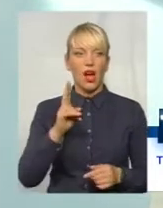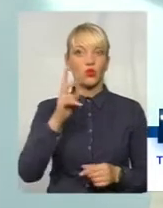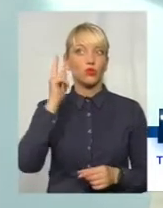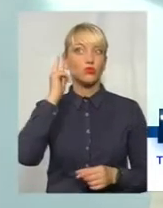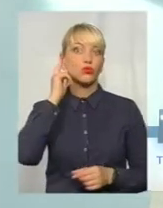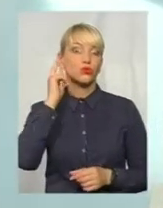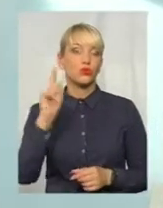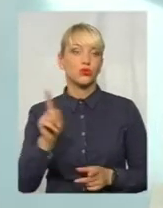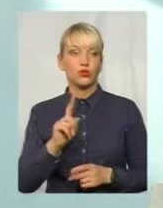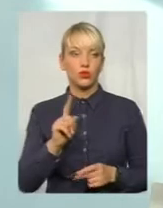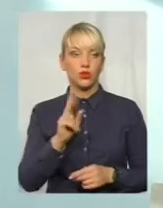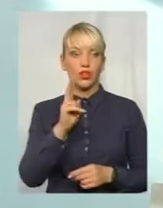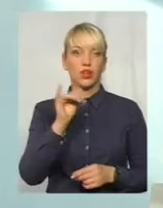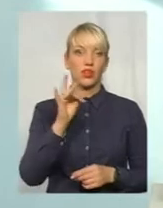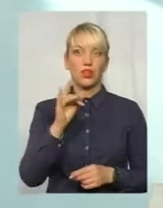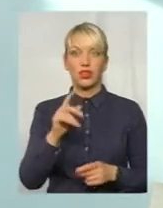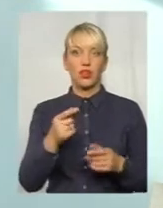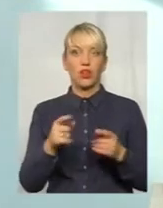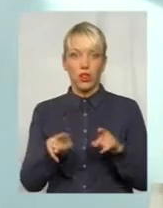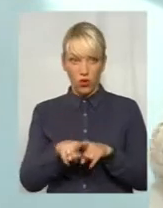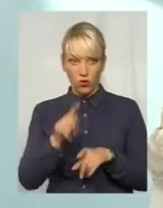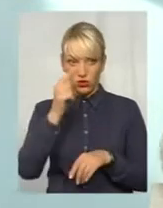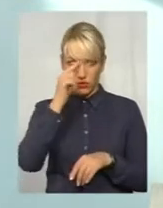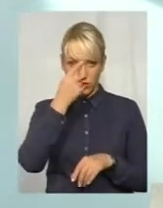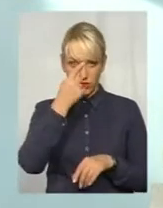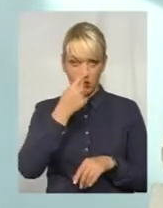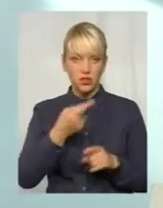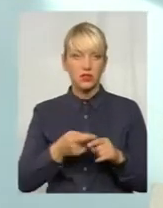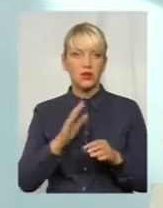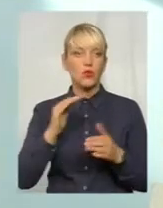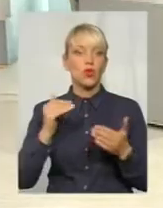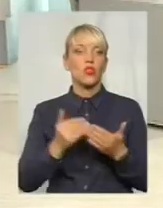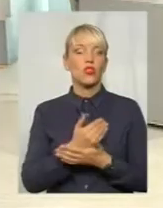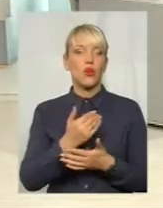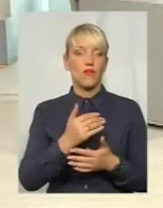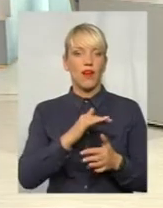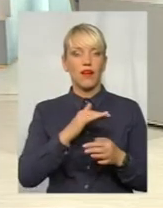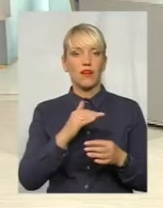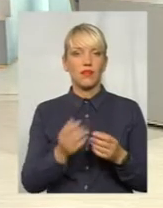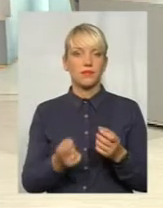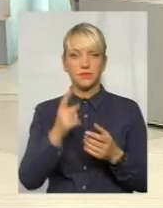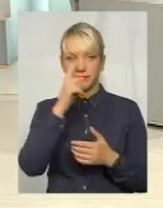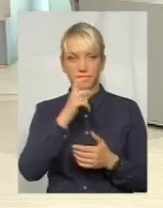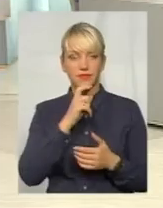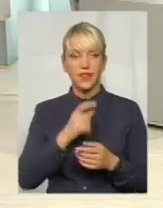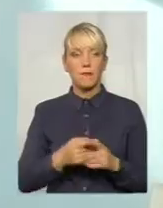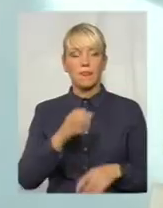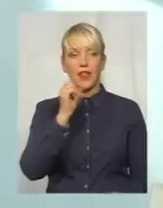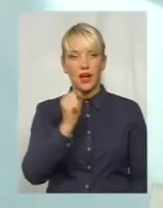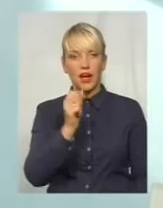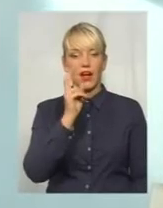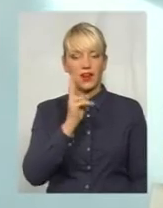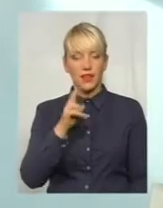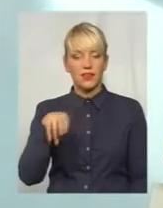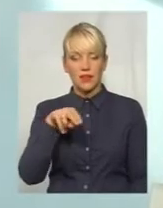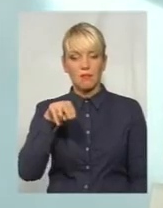вакцина від кору також індійська, і це буде нова Тобто є у нас вакцина від АКДП. Тобто